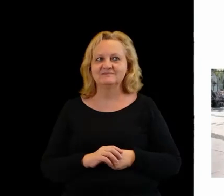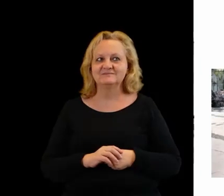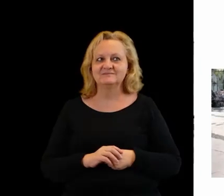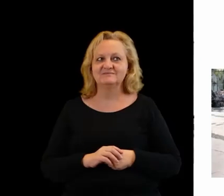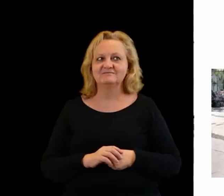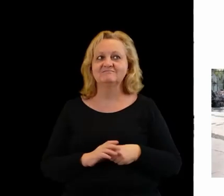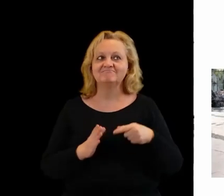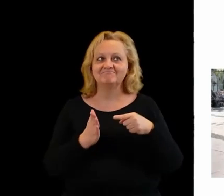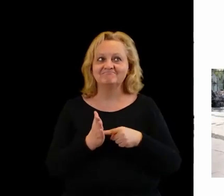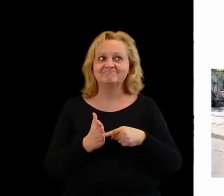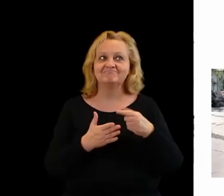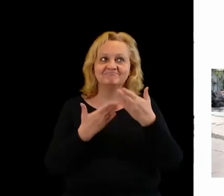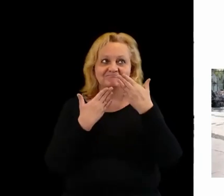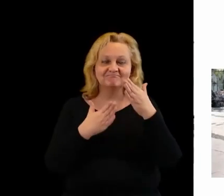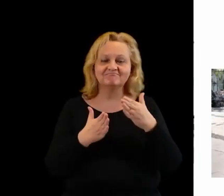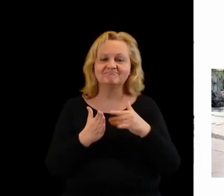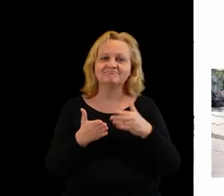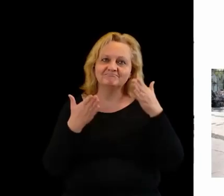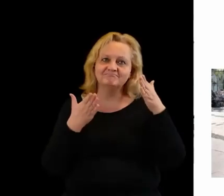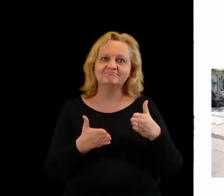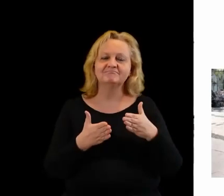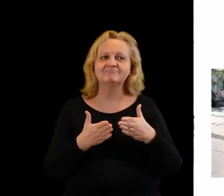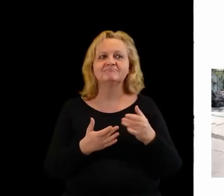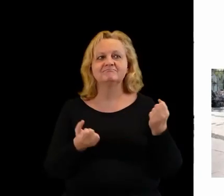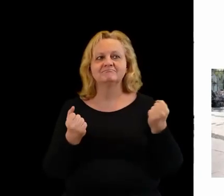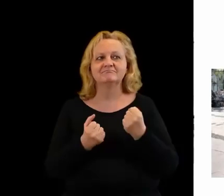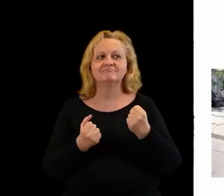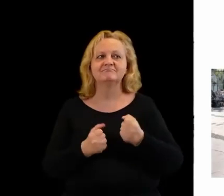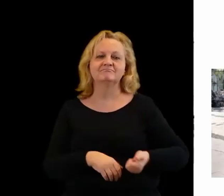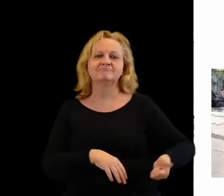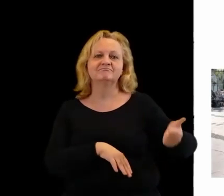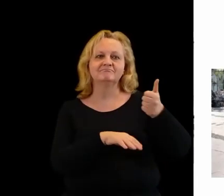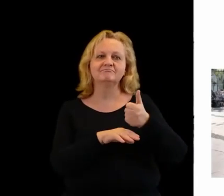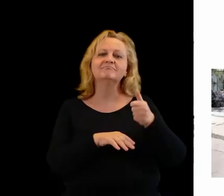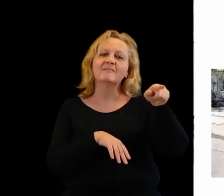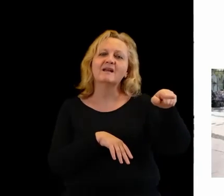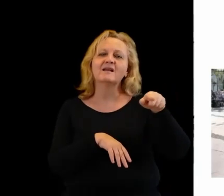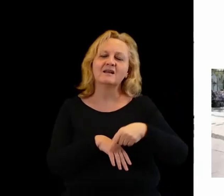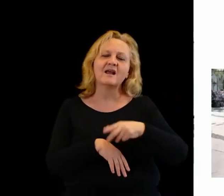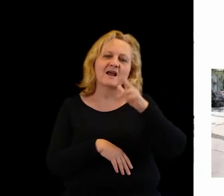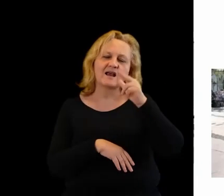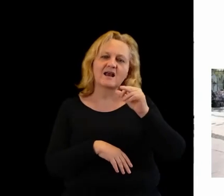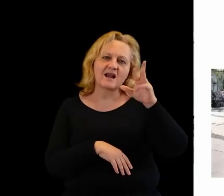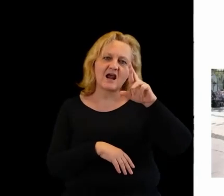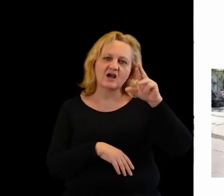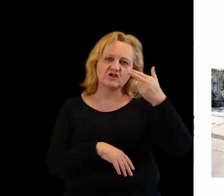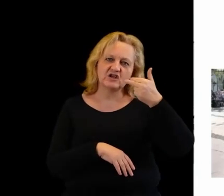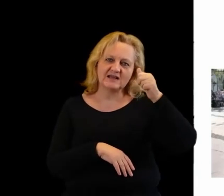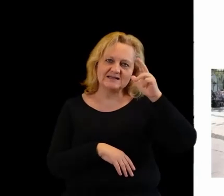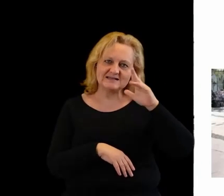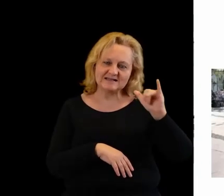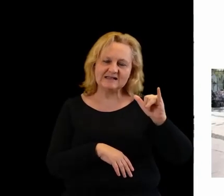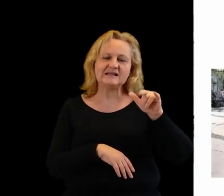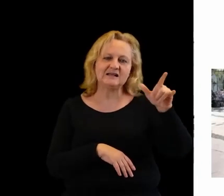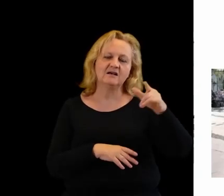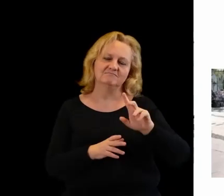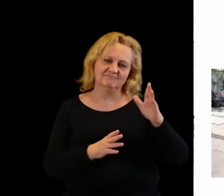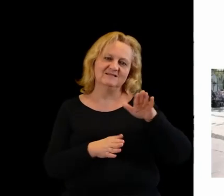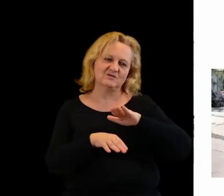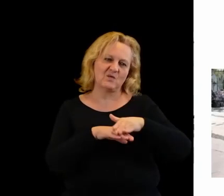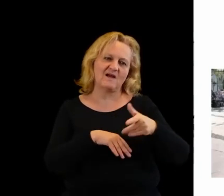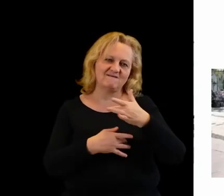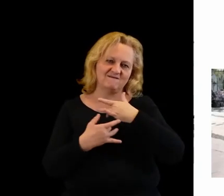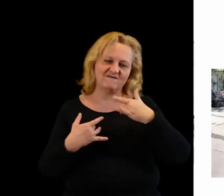To widowisko poświęcone wielkiemu mecenasowi Węgrowa, Janowi Dobrogostowi Krasińskiemu w barwny sposób,